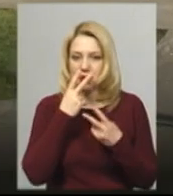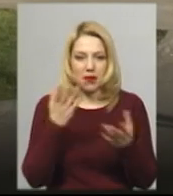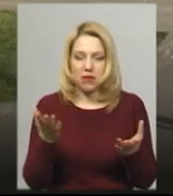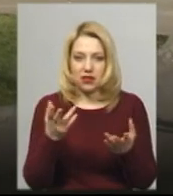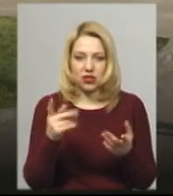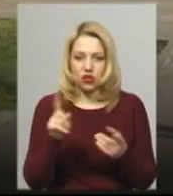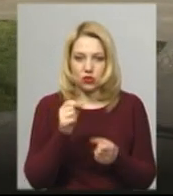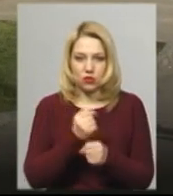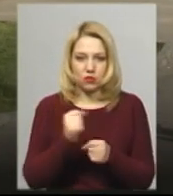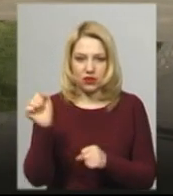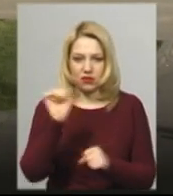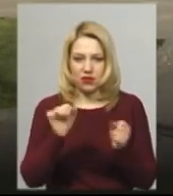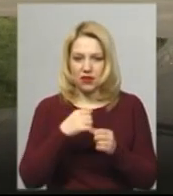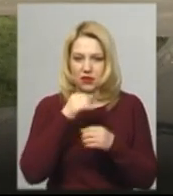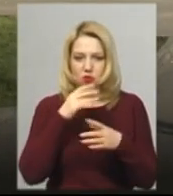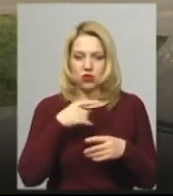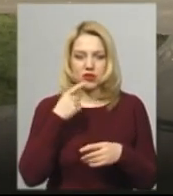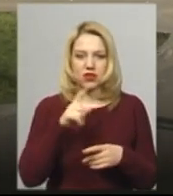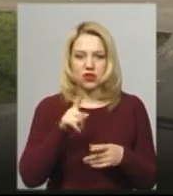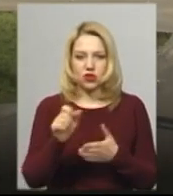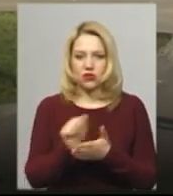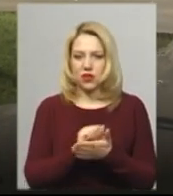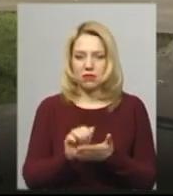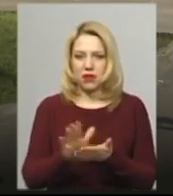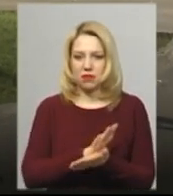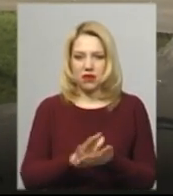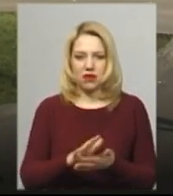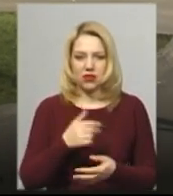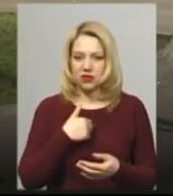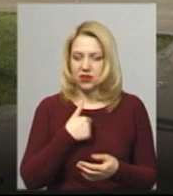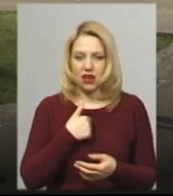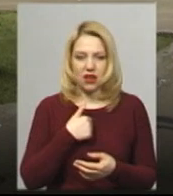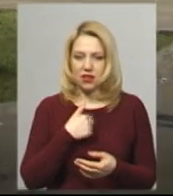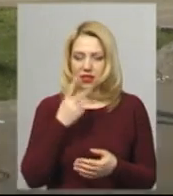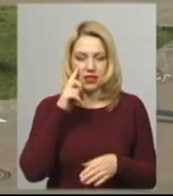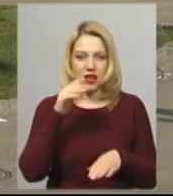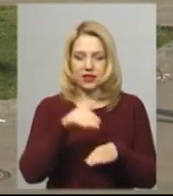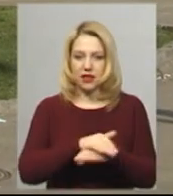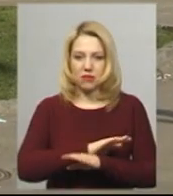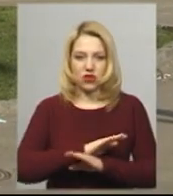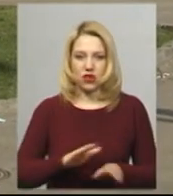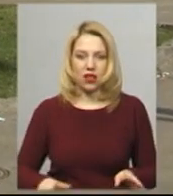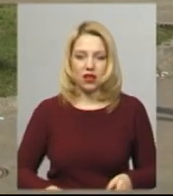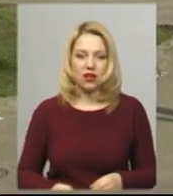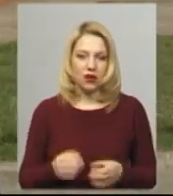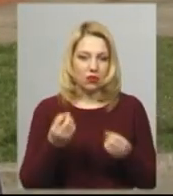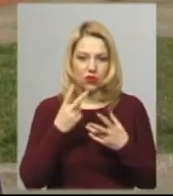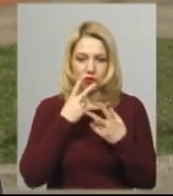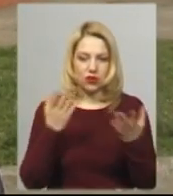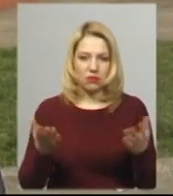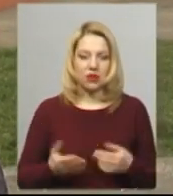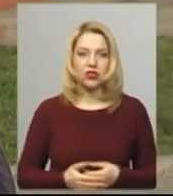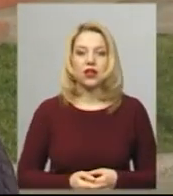не можу я сказати, що вони прибирають і все таке. Я не замечала такого. Просто не бачила.